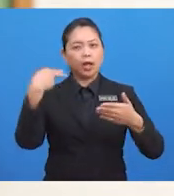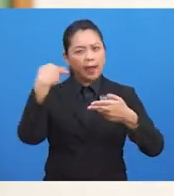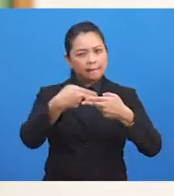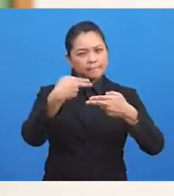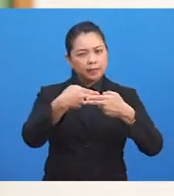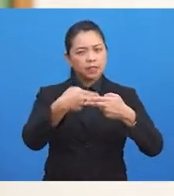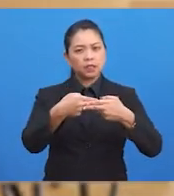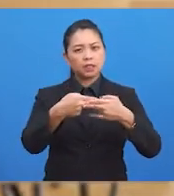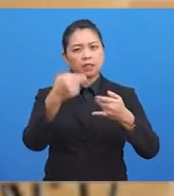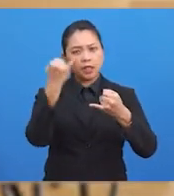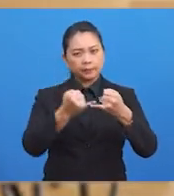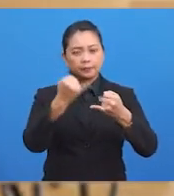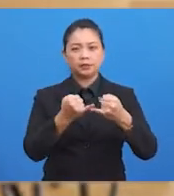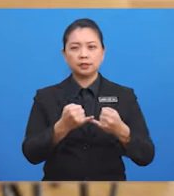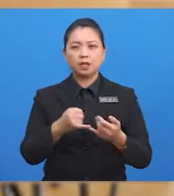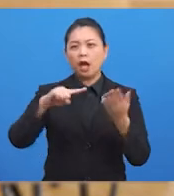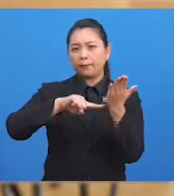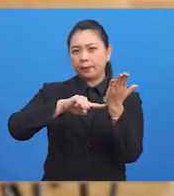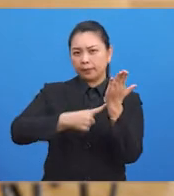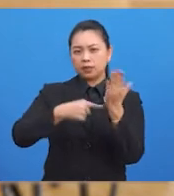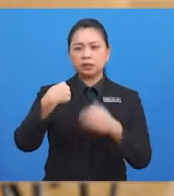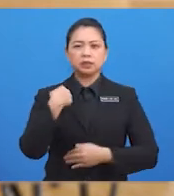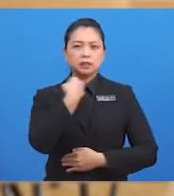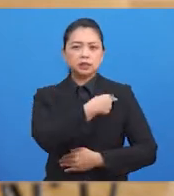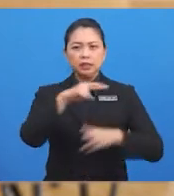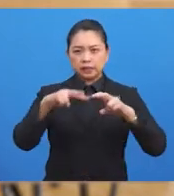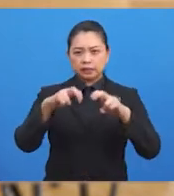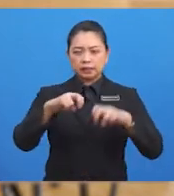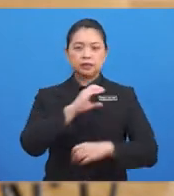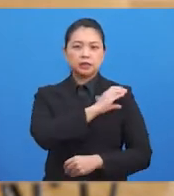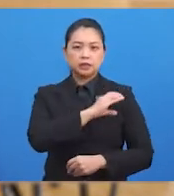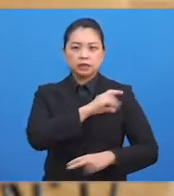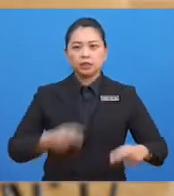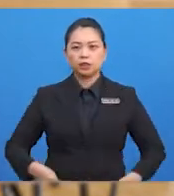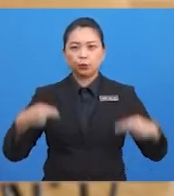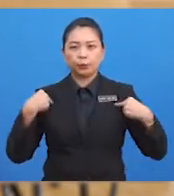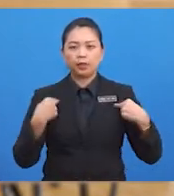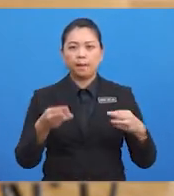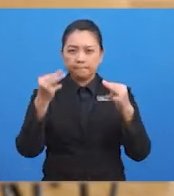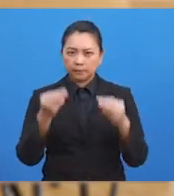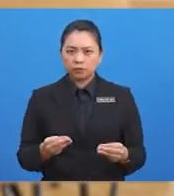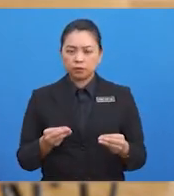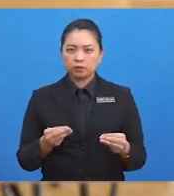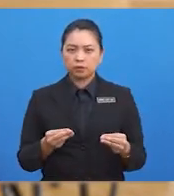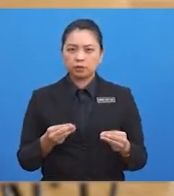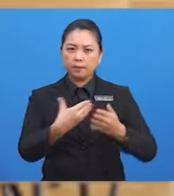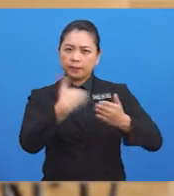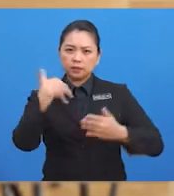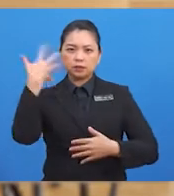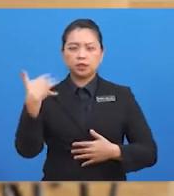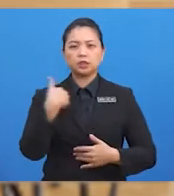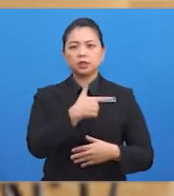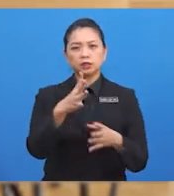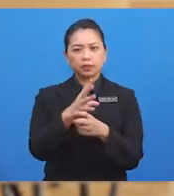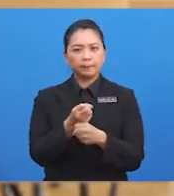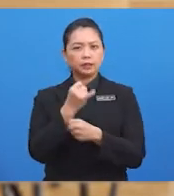ke penghujungnya. Apabila kita mengkaji ciri-ciri kehidupan manusia zaman prasejarah, kita